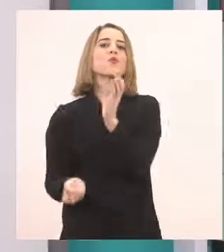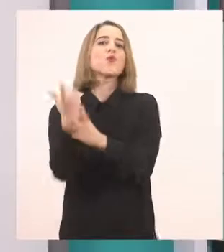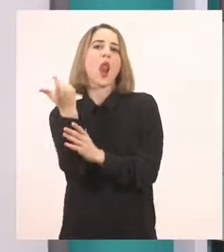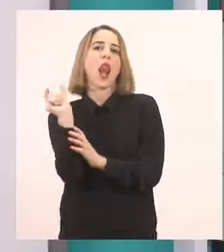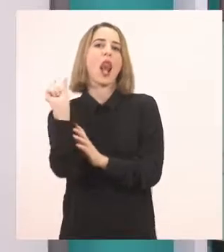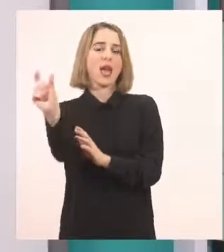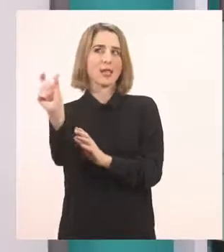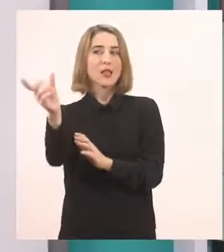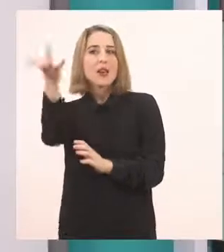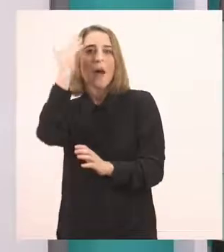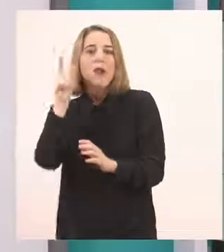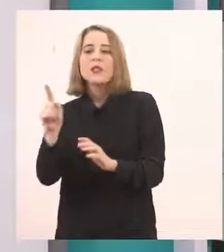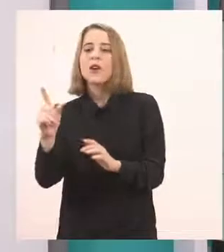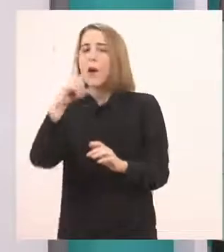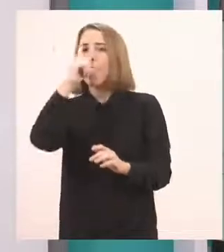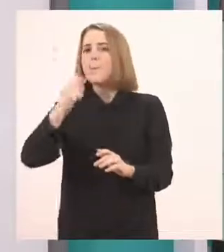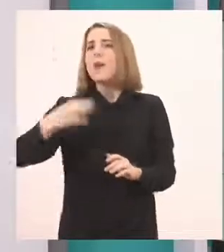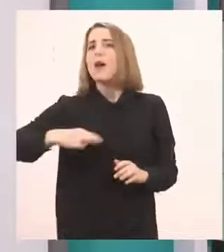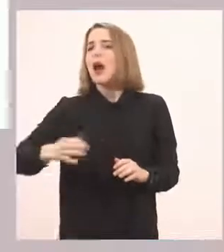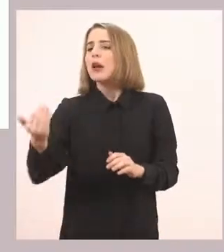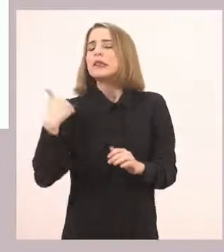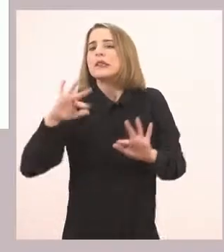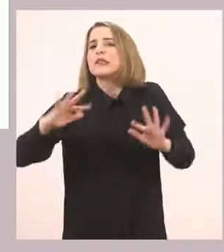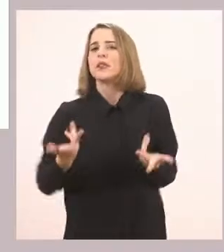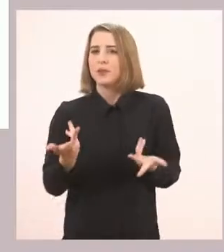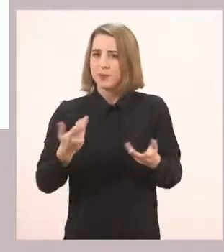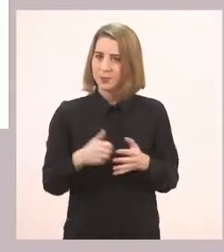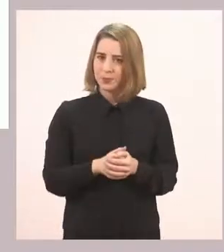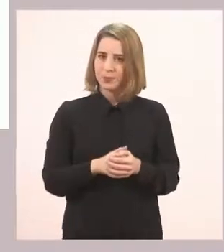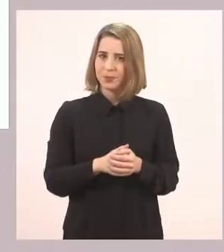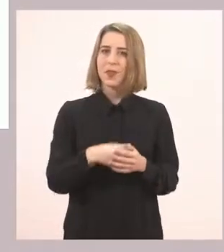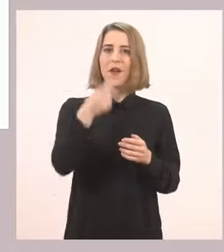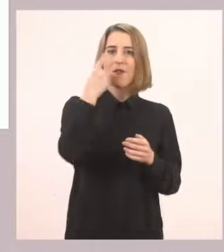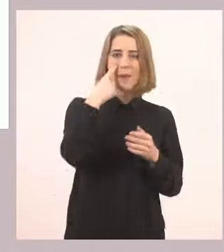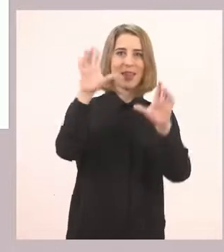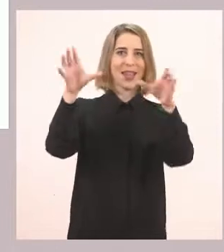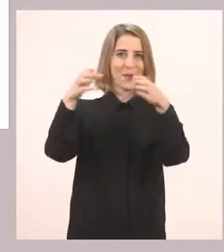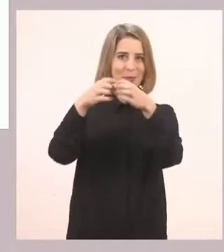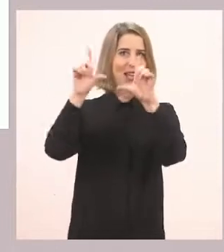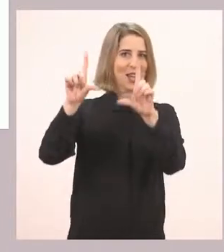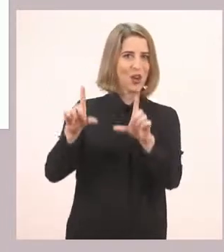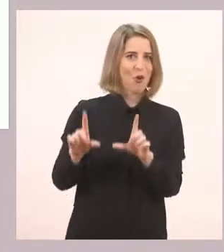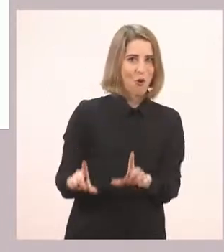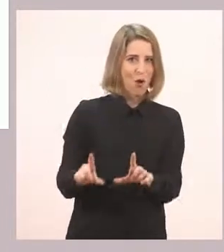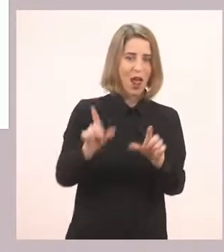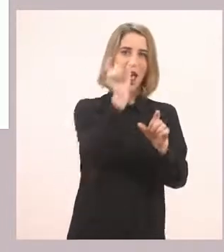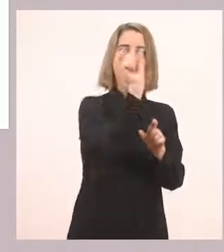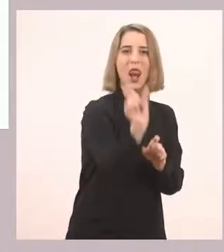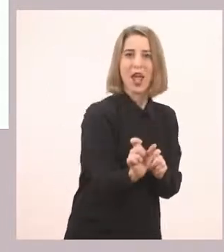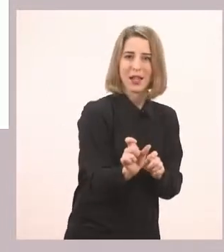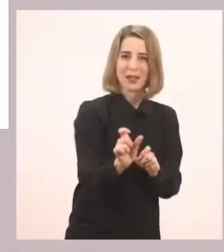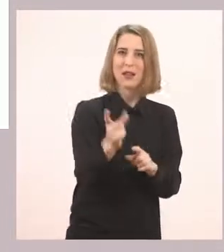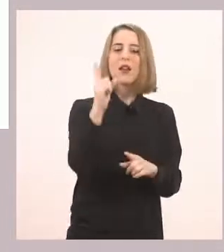ζητά ο παπαγάλος. Έχει τις εικονίτσες και λείπει το πρώτο γραμματάκι από κάθε εικονίτσα. Πάμε μαζί να βρούμε ποιο είναι αυτό το